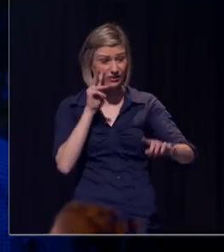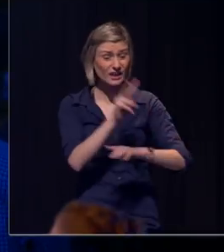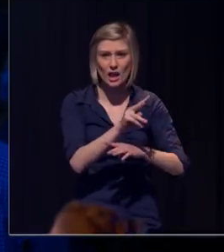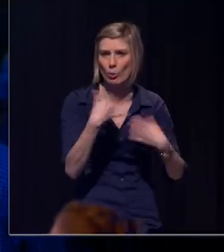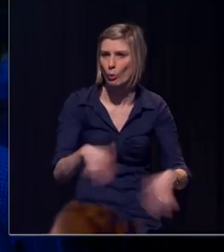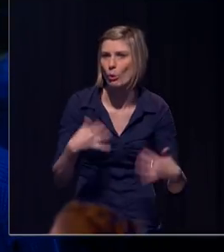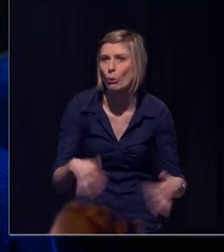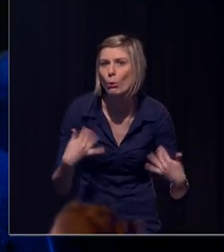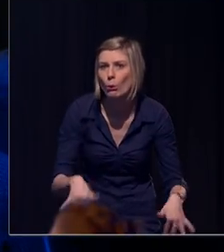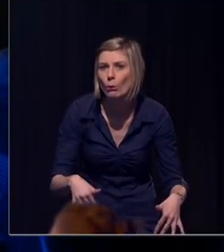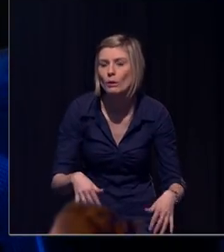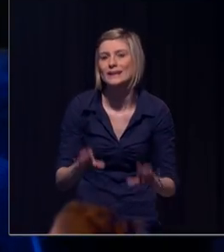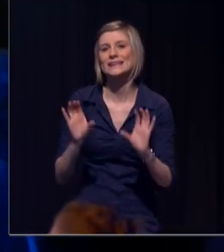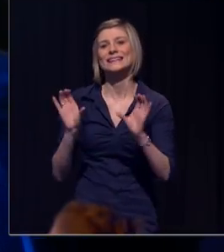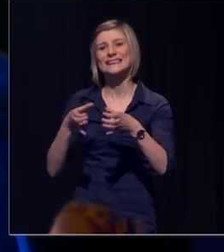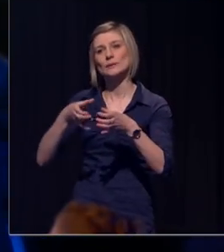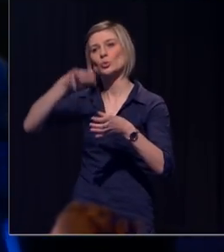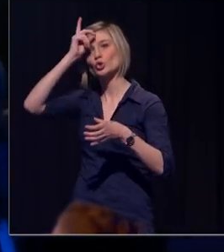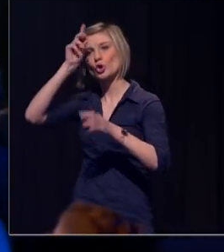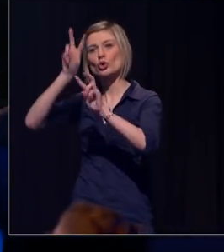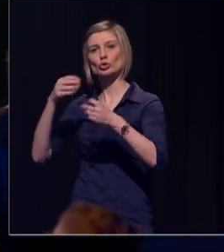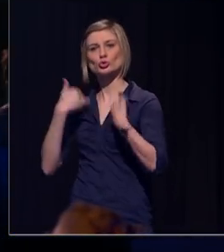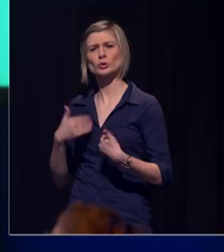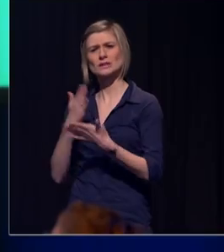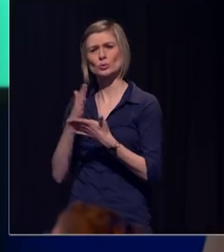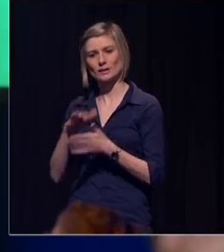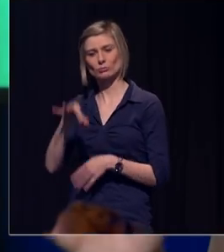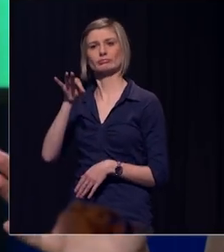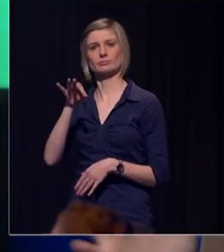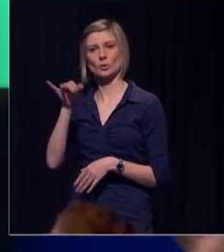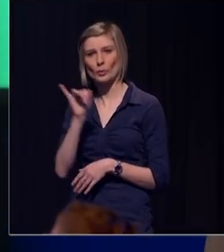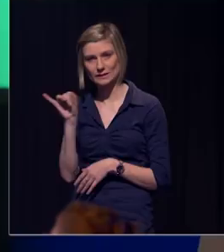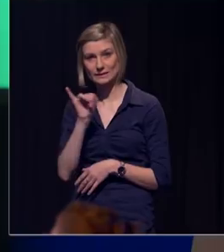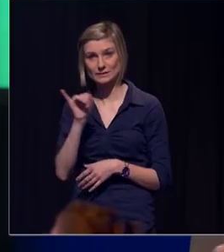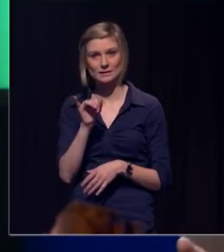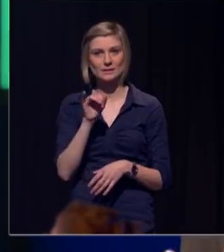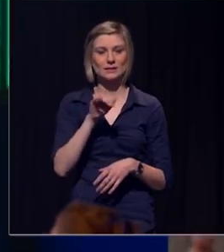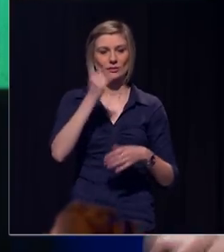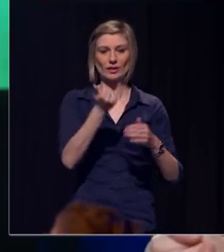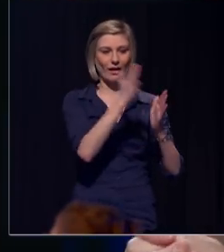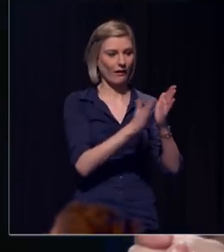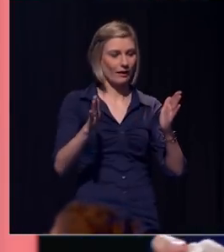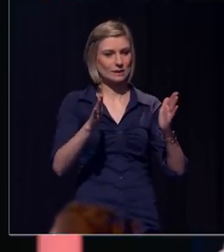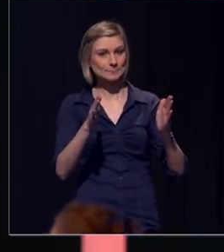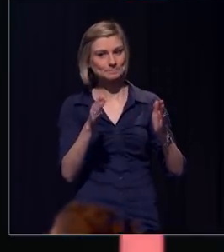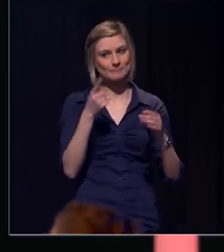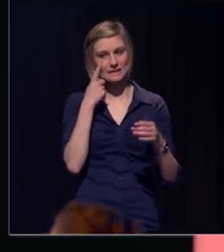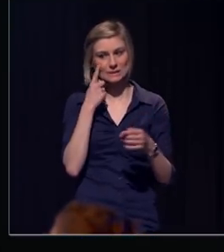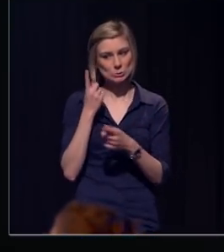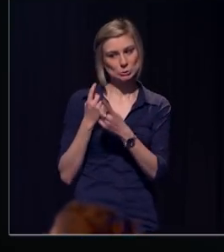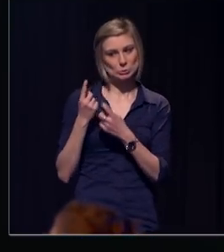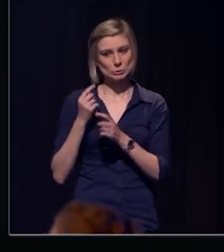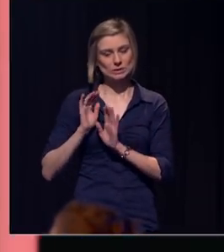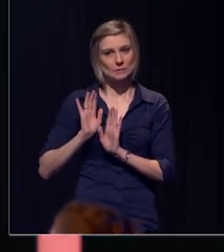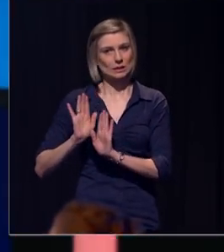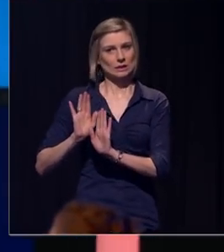Nu heeft een team van Duitse onderzoekers ontdekt dat wij door de dag constant in verleiding komen. Maar het interessante daaraan is,